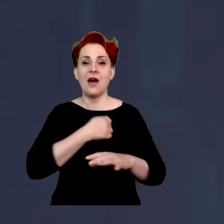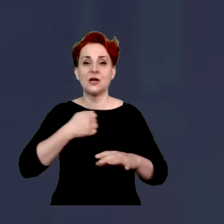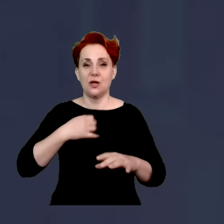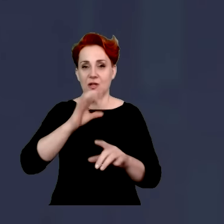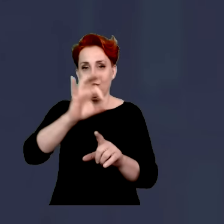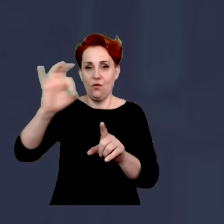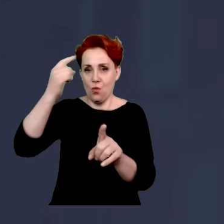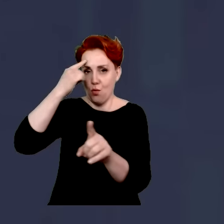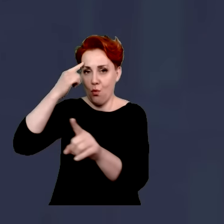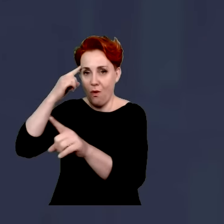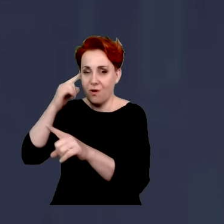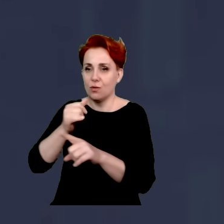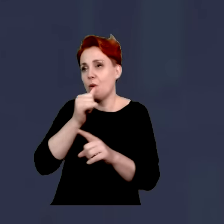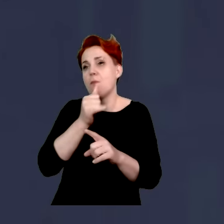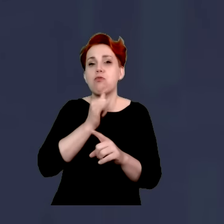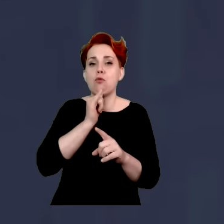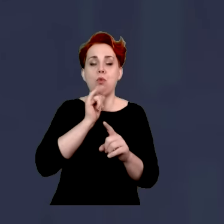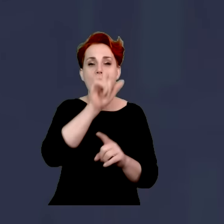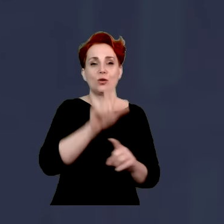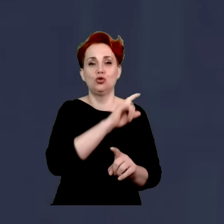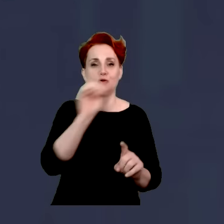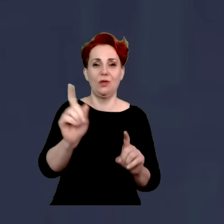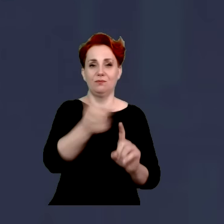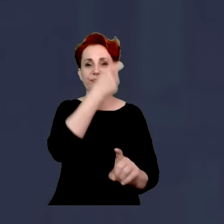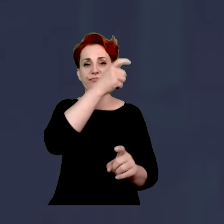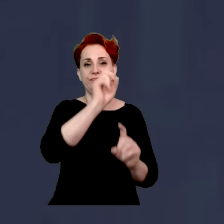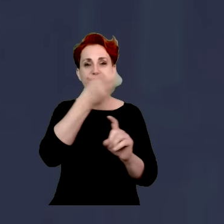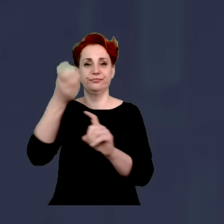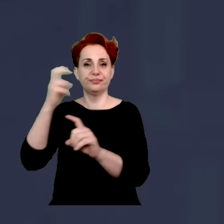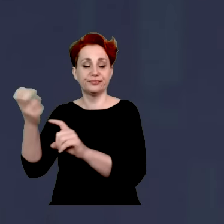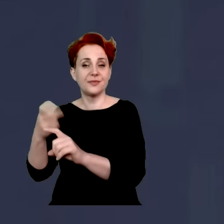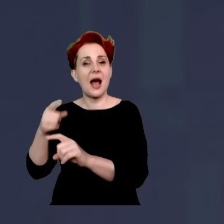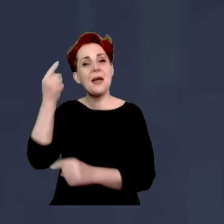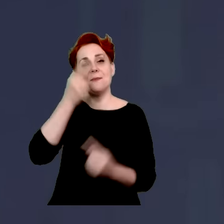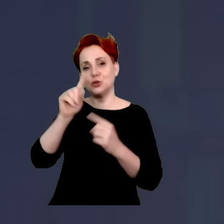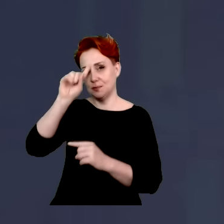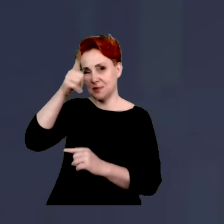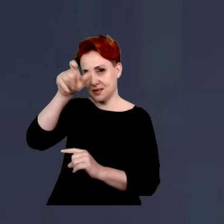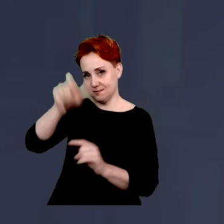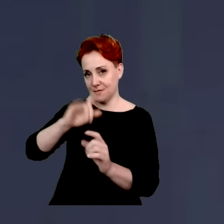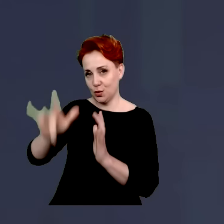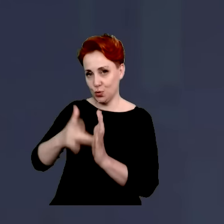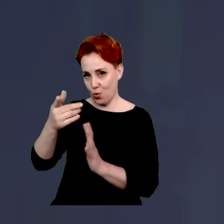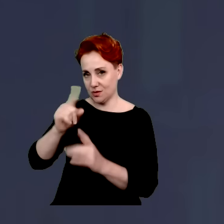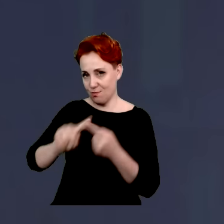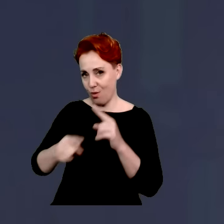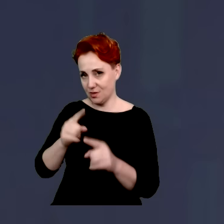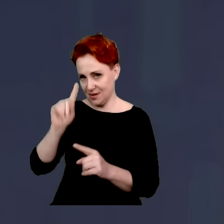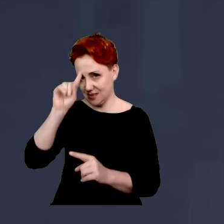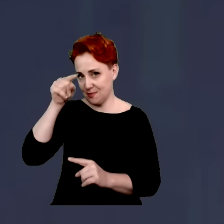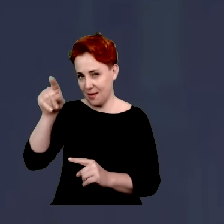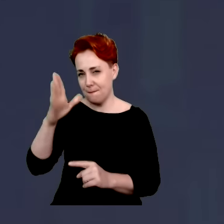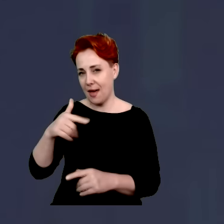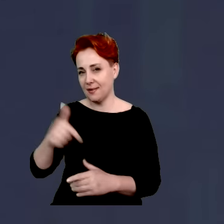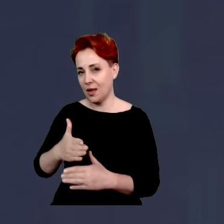próbuje wyrugować krzyże. Ale w tle, wie Pani, ja sądzę, że ten cwany polityk, czyli Donald Tusk, ma też w tym swój interes,